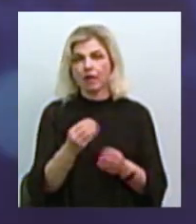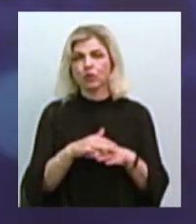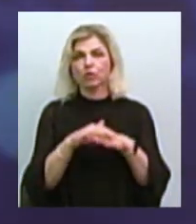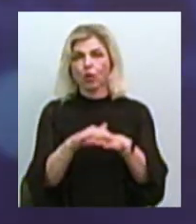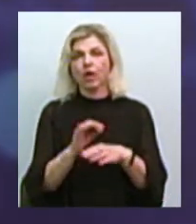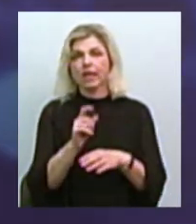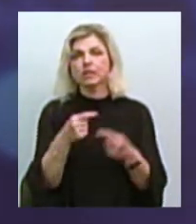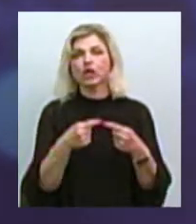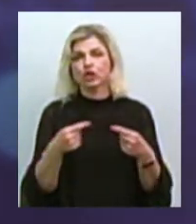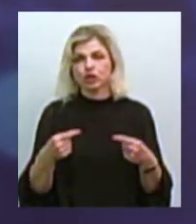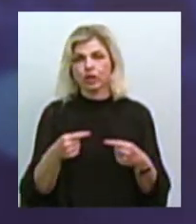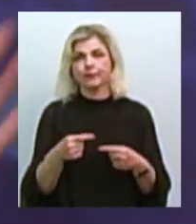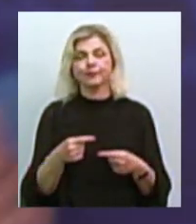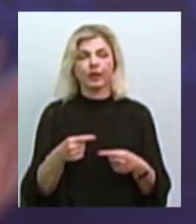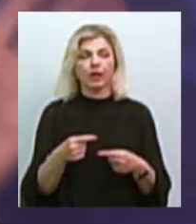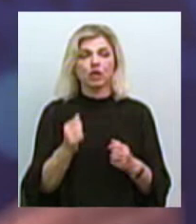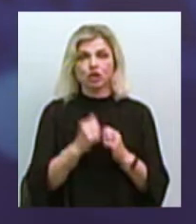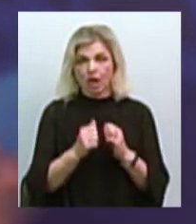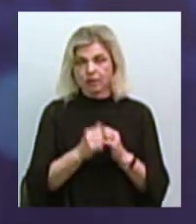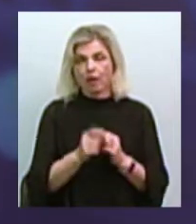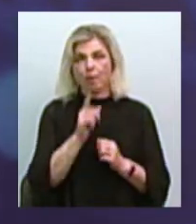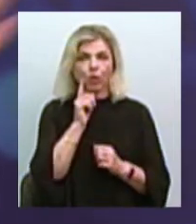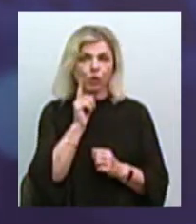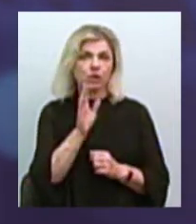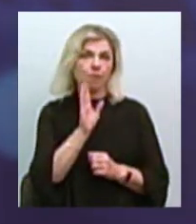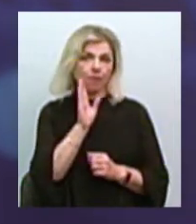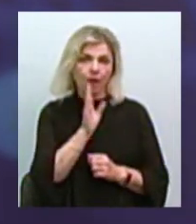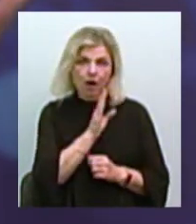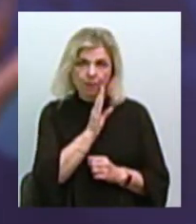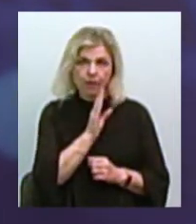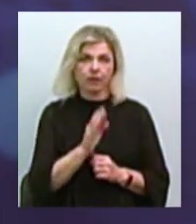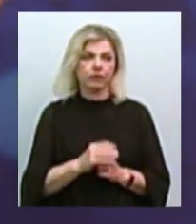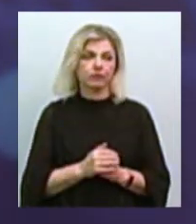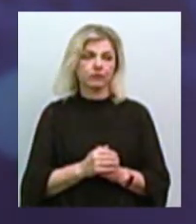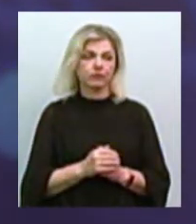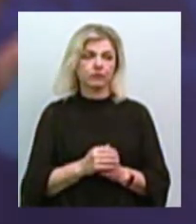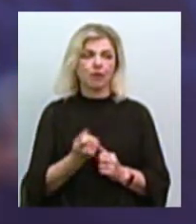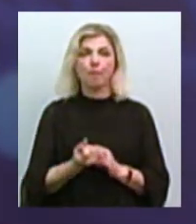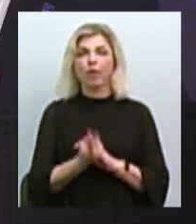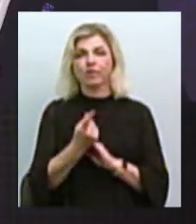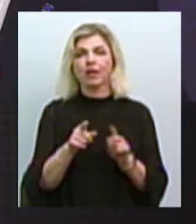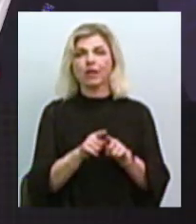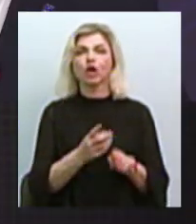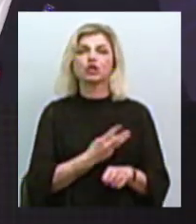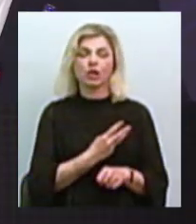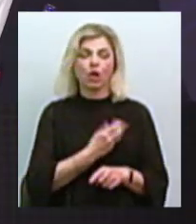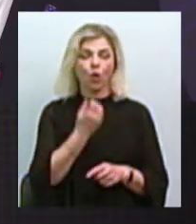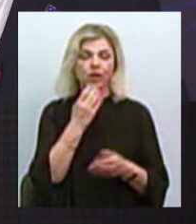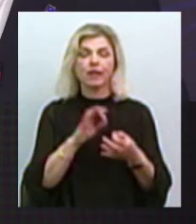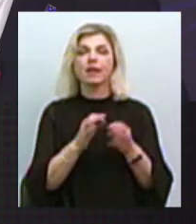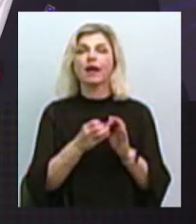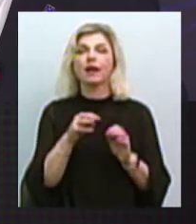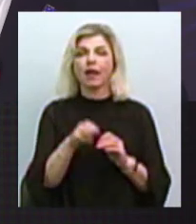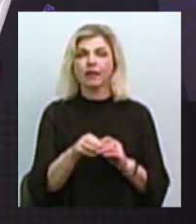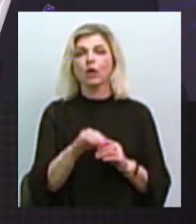інших джерел. Частіше за все молоді мами, в них з'являється таке бажання, коли саме в декретній відпустці, коли